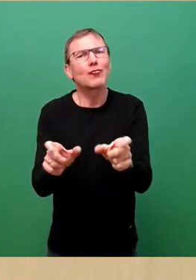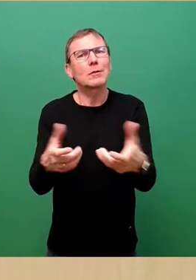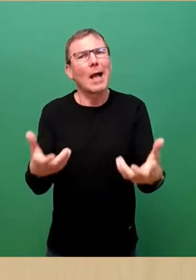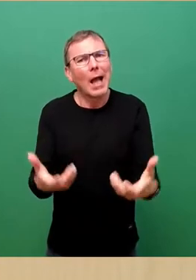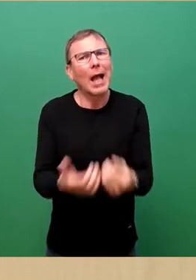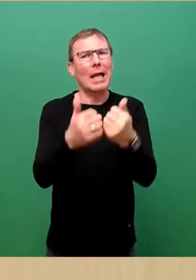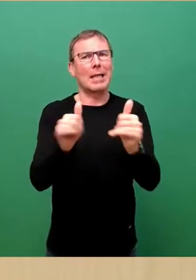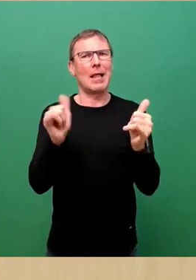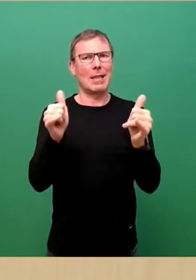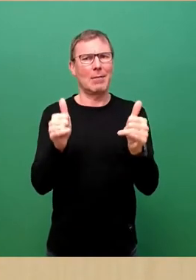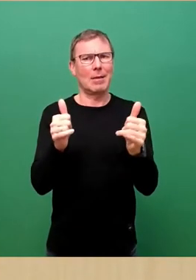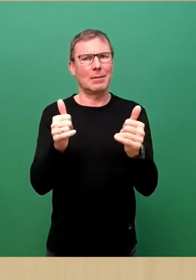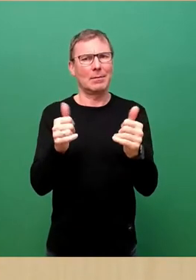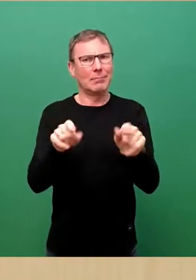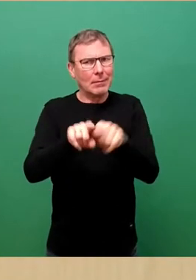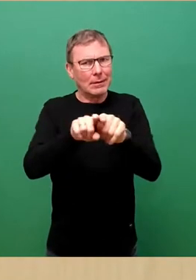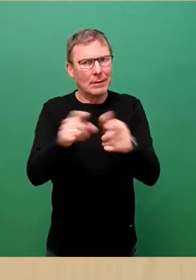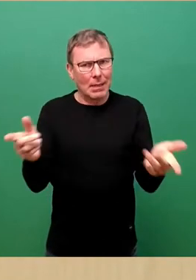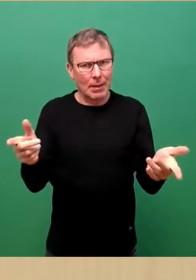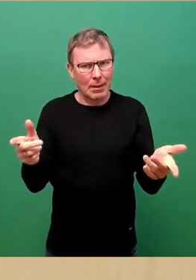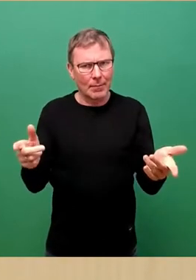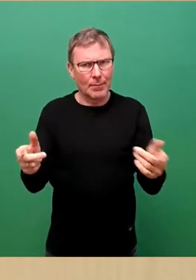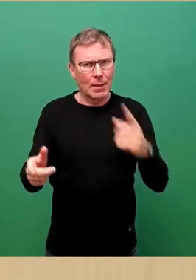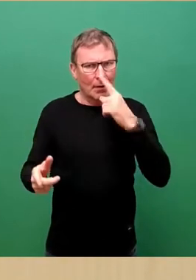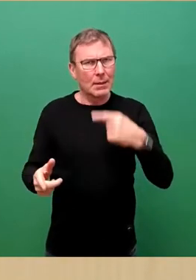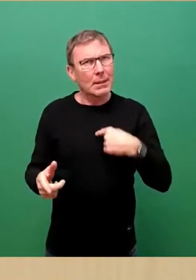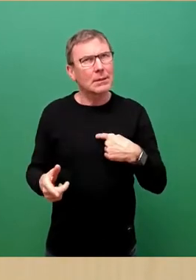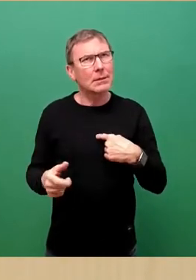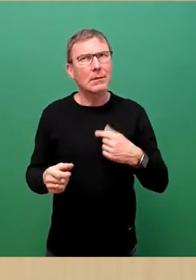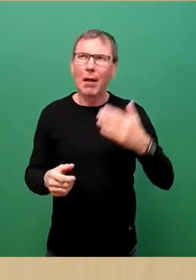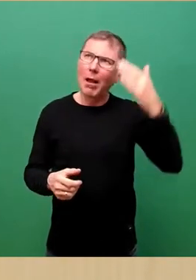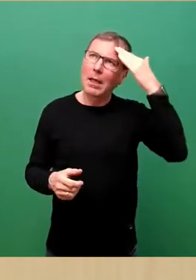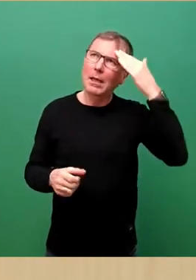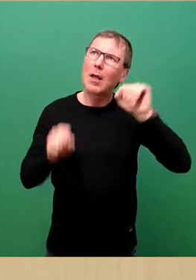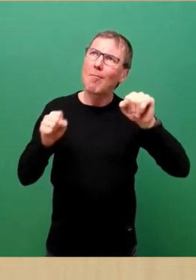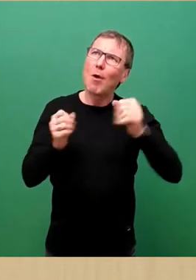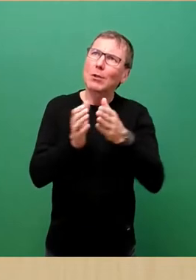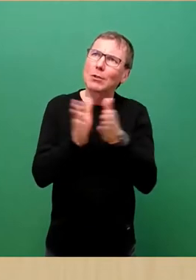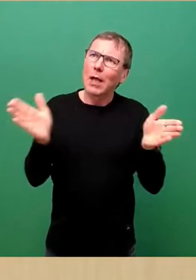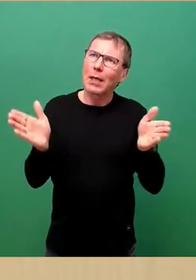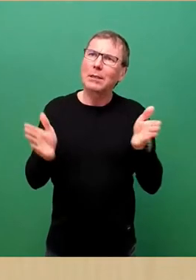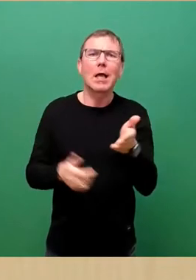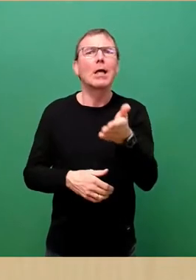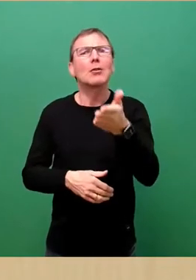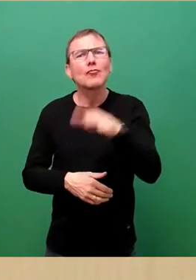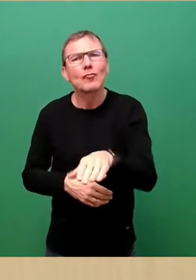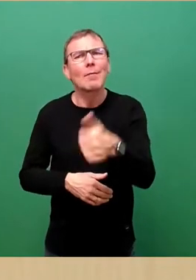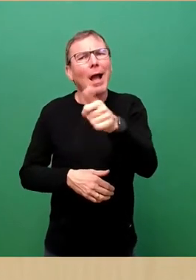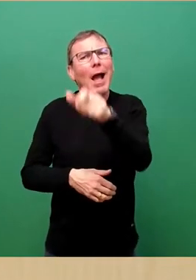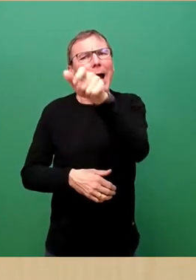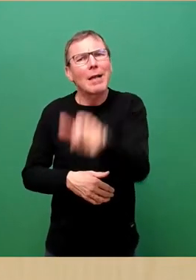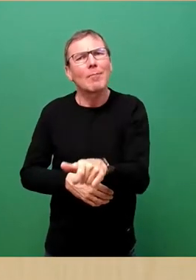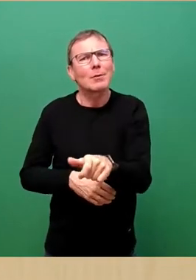Leben. Wenn ich Mittel und Wege kenne, um das Sterben auch nur eines Menschen zu